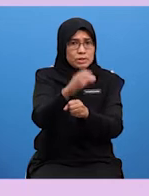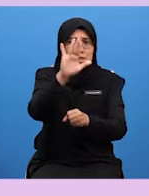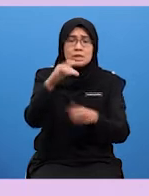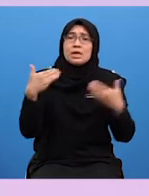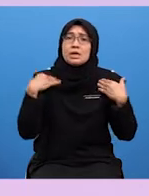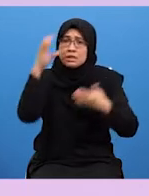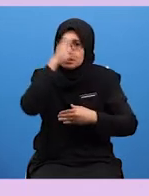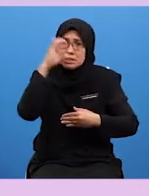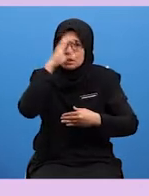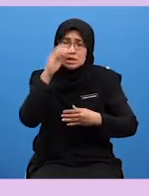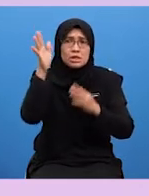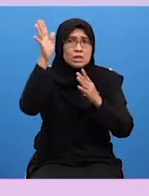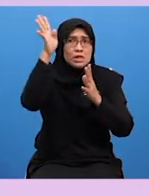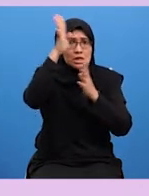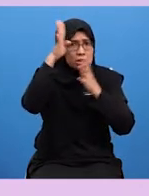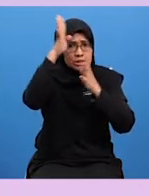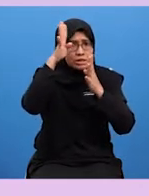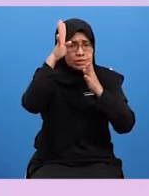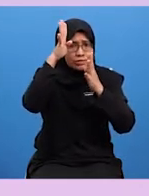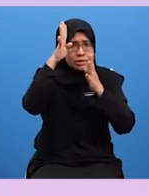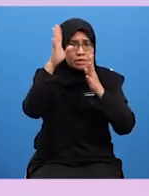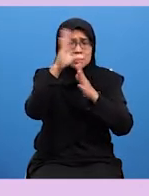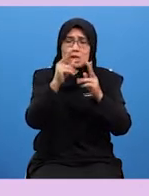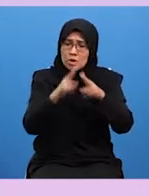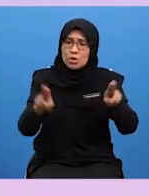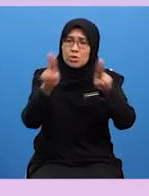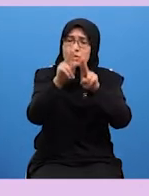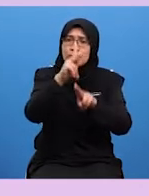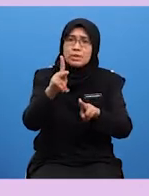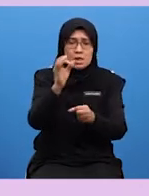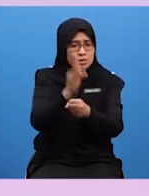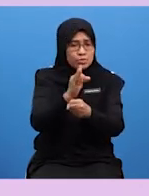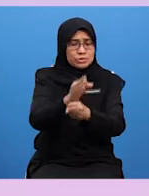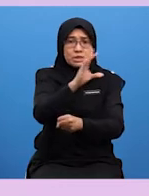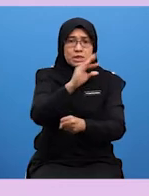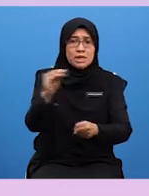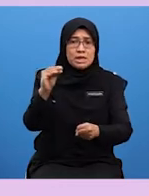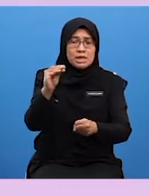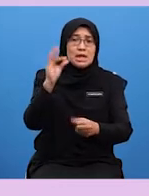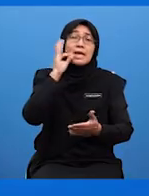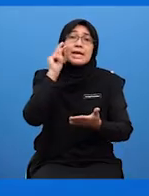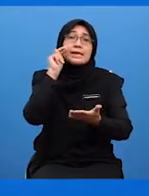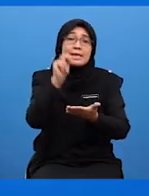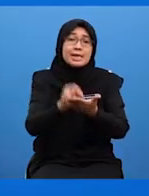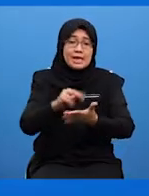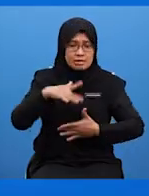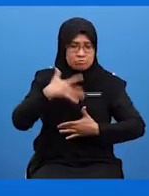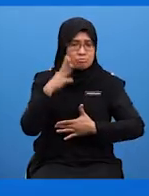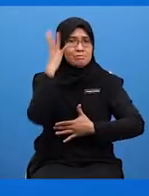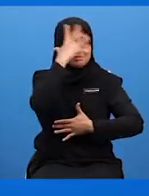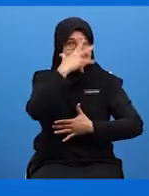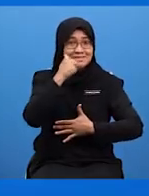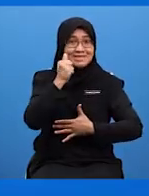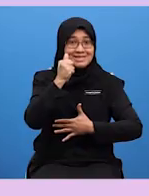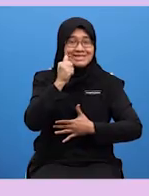ciri-ciri kreativiti Dengan mengutamakan fungsi Dan juga nilai estetika Estetika itu masuknya nilai